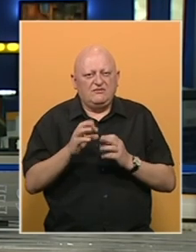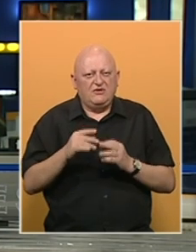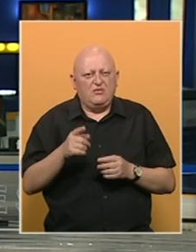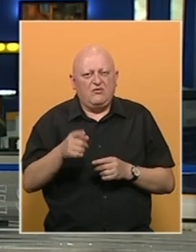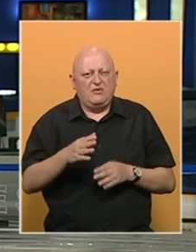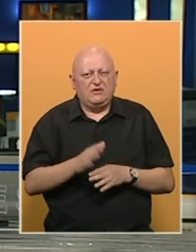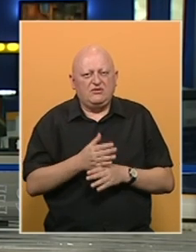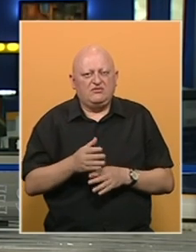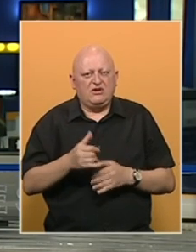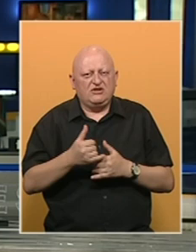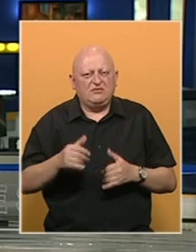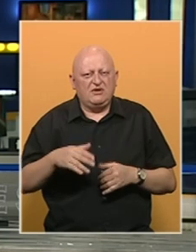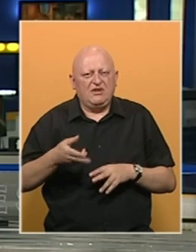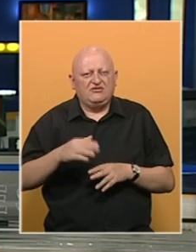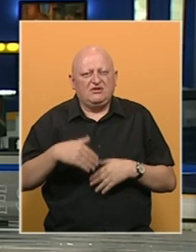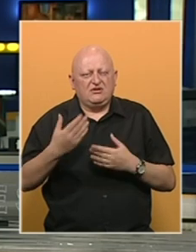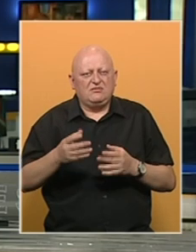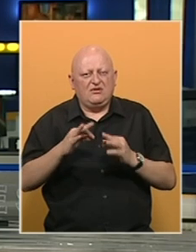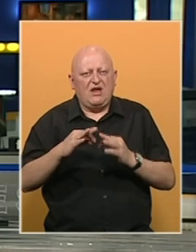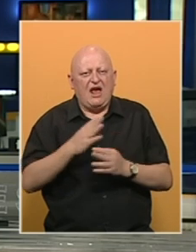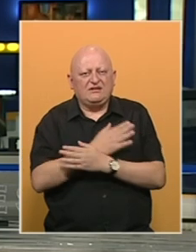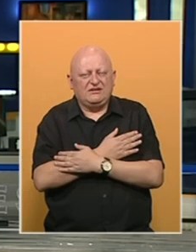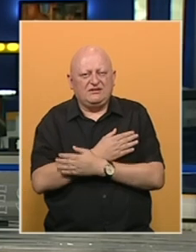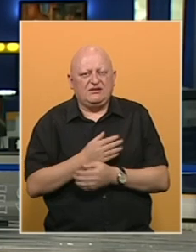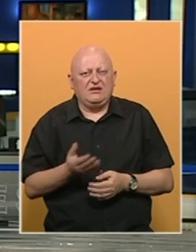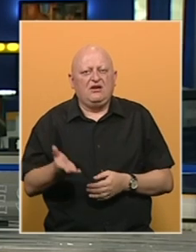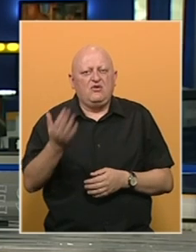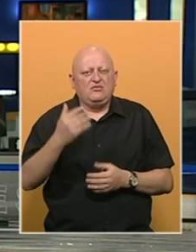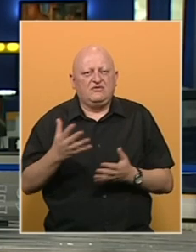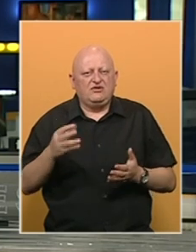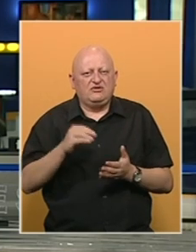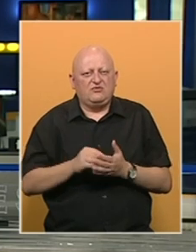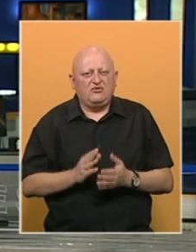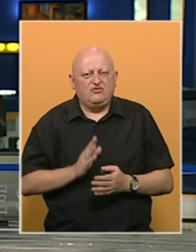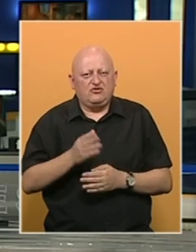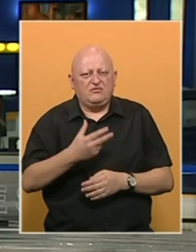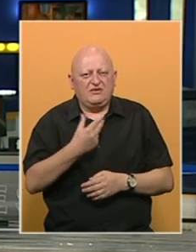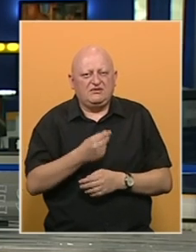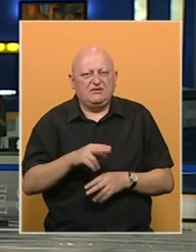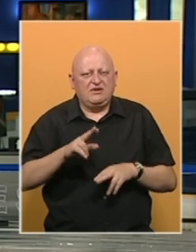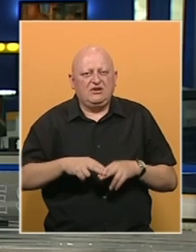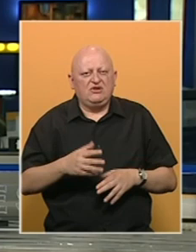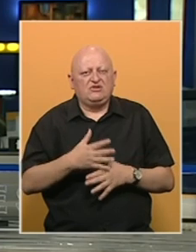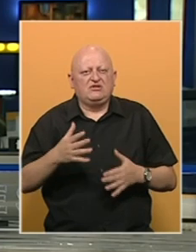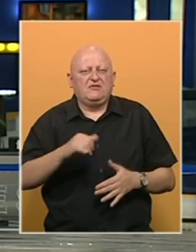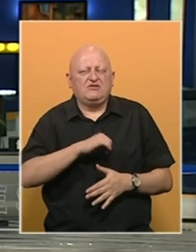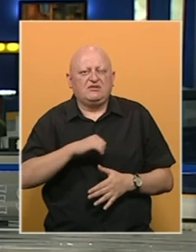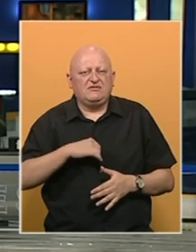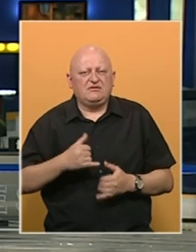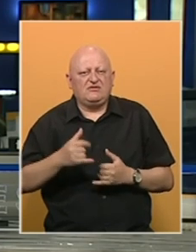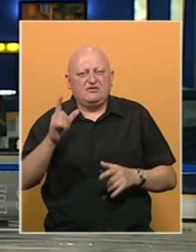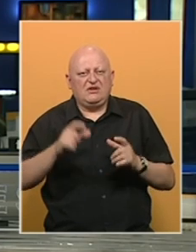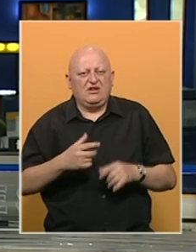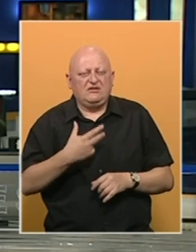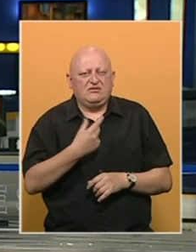Sinofarmu u ovom entitetu građanima je najviše na raspolaganju AstraZeneca. Uprko s većem broju dostupnih vakcina izostaje veća